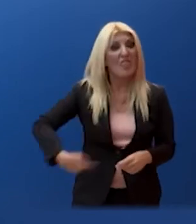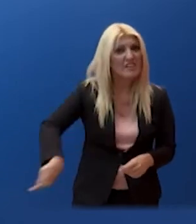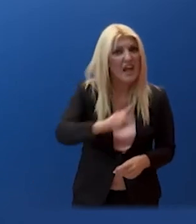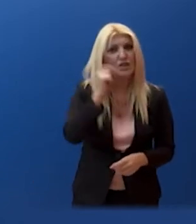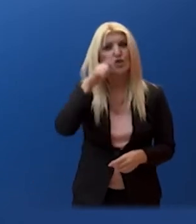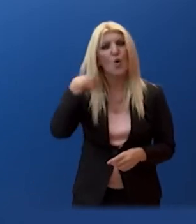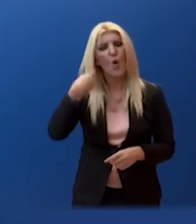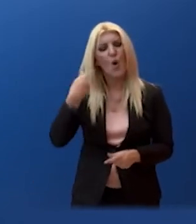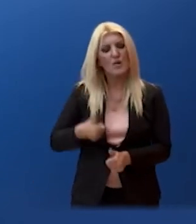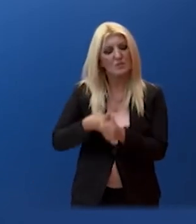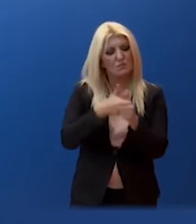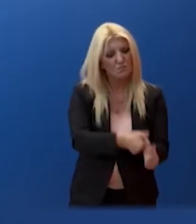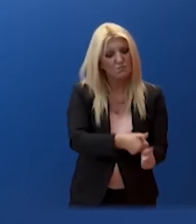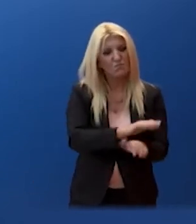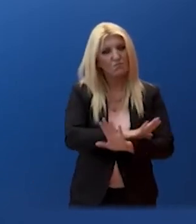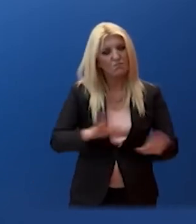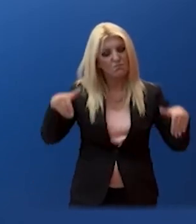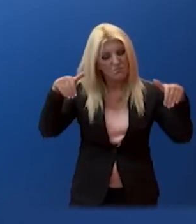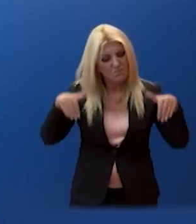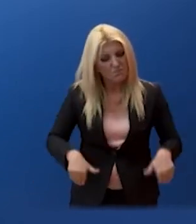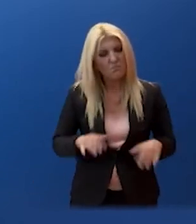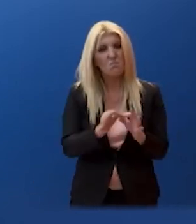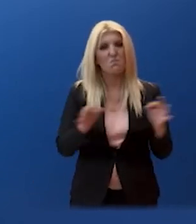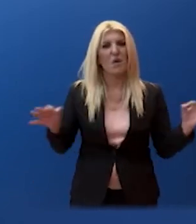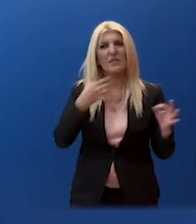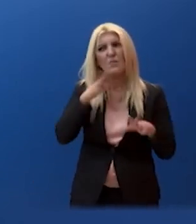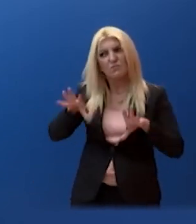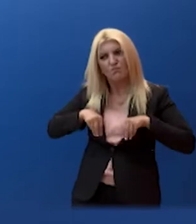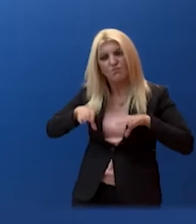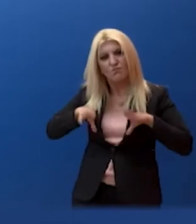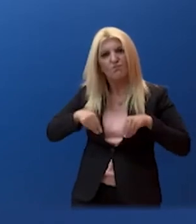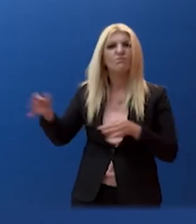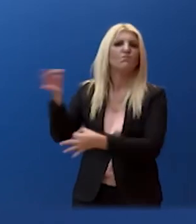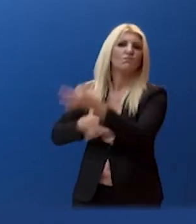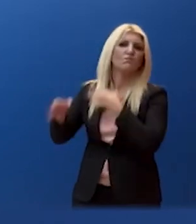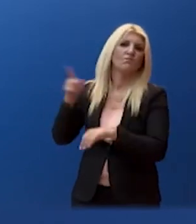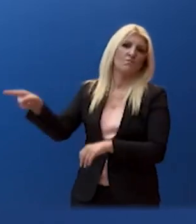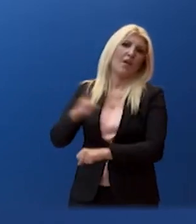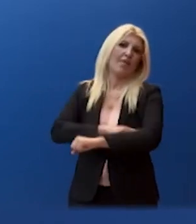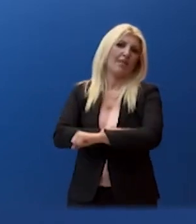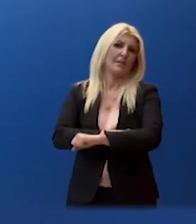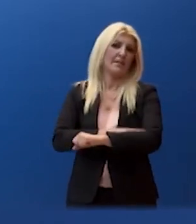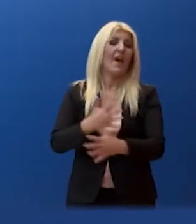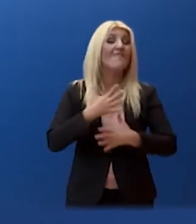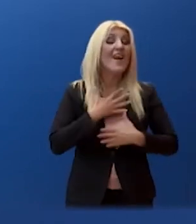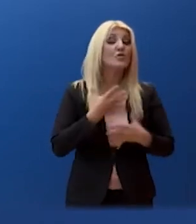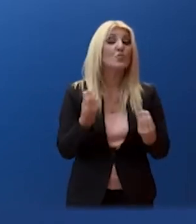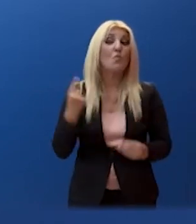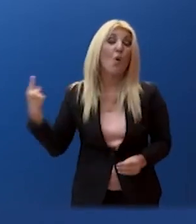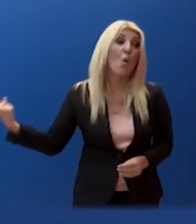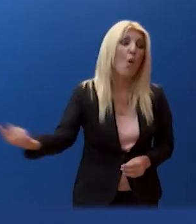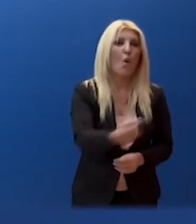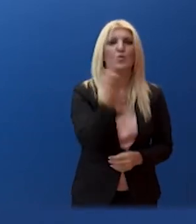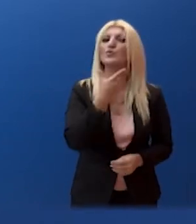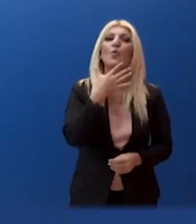Παιδείας και Θρησκευμάτων, υιοθετώντας τις συστάσεις των ειδικών. Τους ευχαριστούμε. Η φετινή ιδιαίτερη σχολική χρονιά